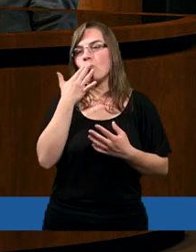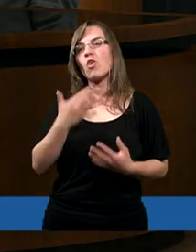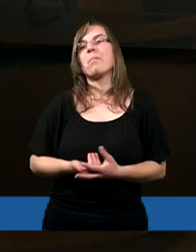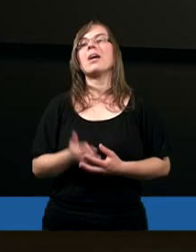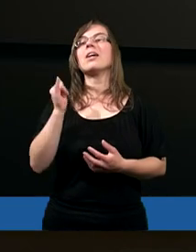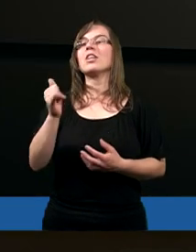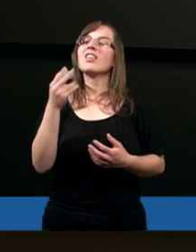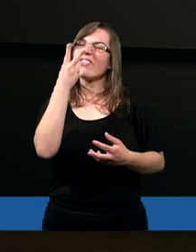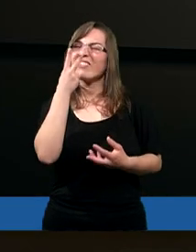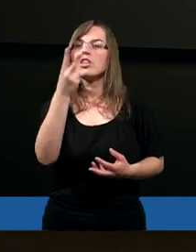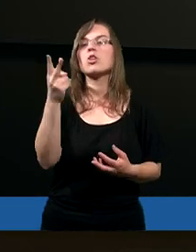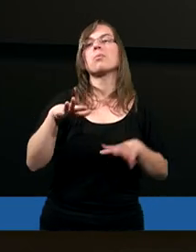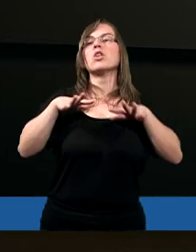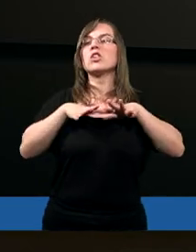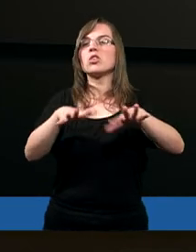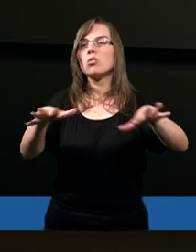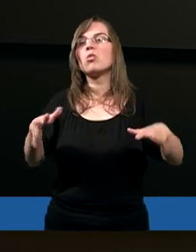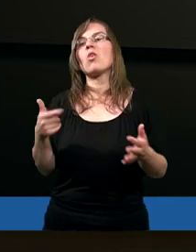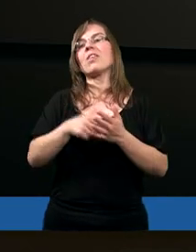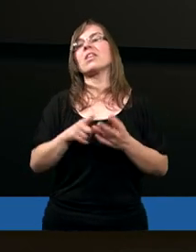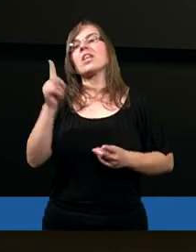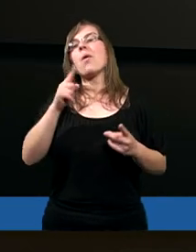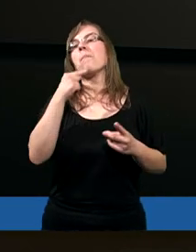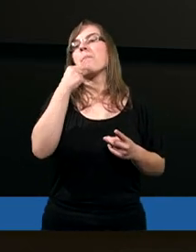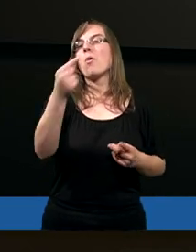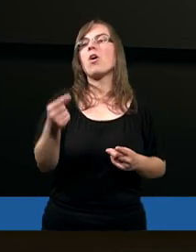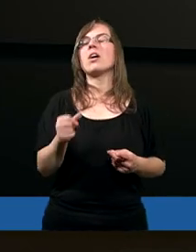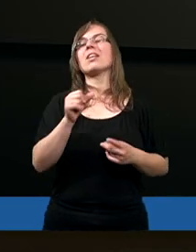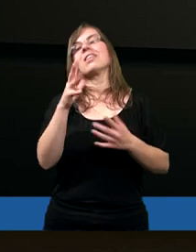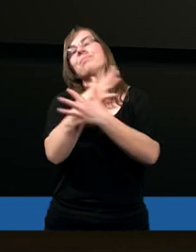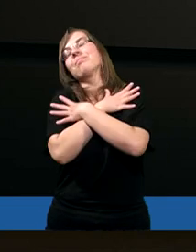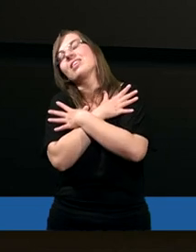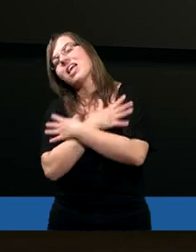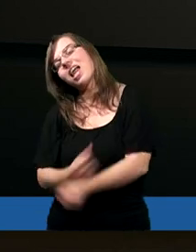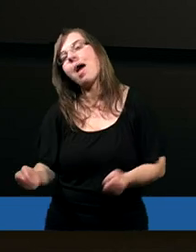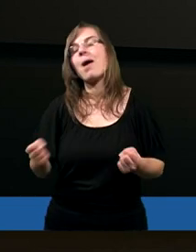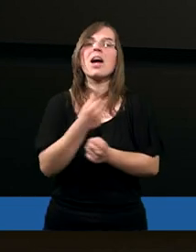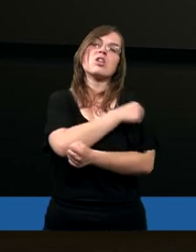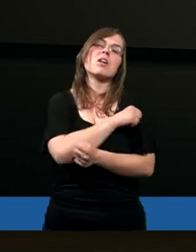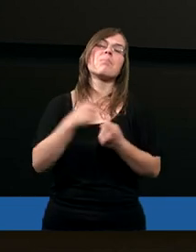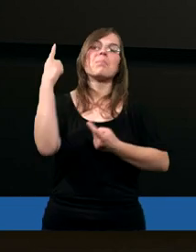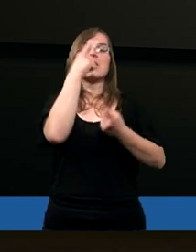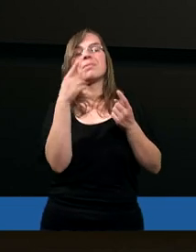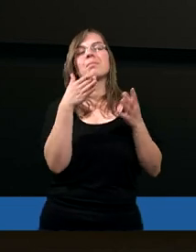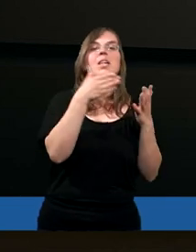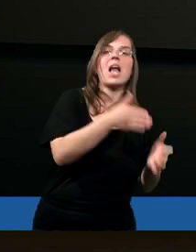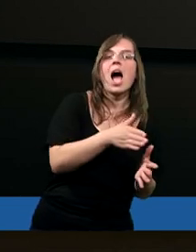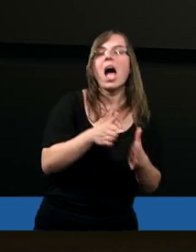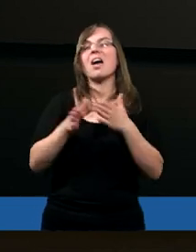naprawdę widzimy, że jest tyle możemy nawet powiedzieć tyle denominacji chrześcijańskich, tyle myśli,